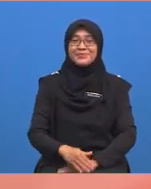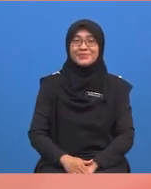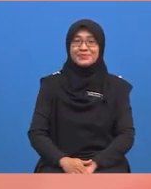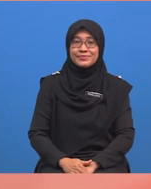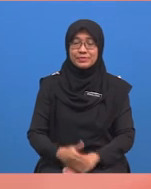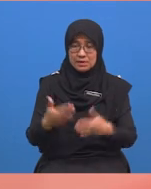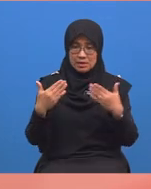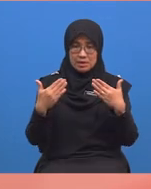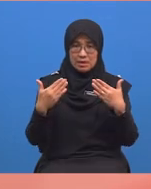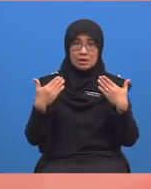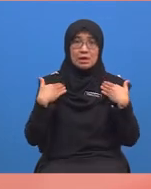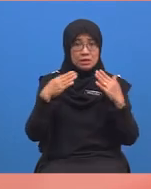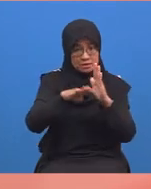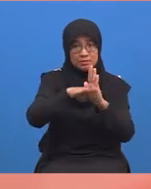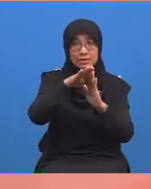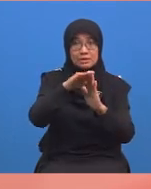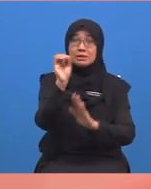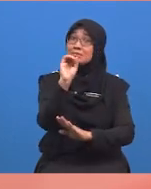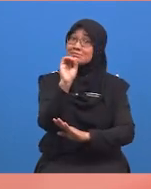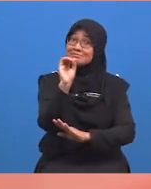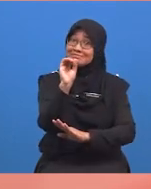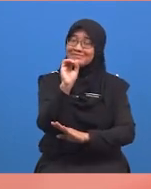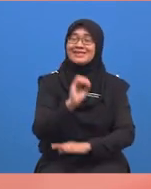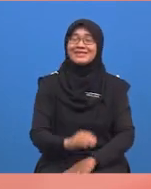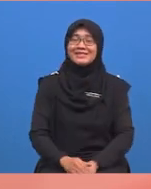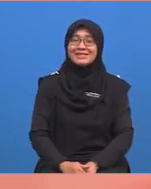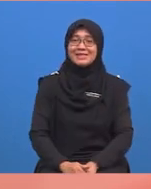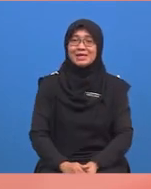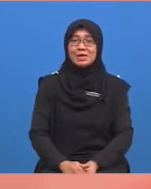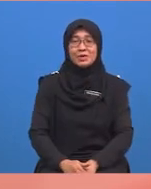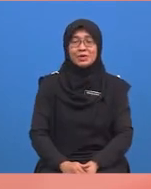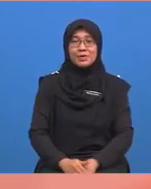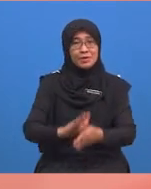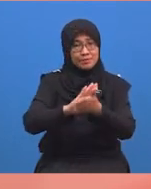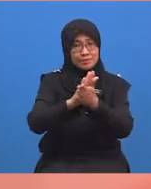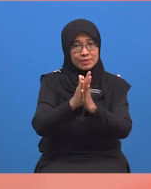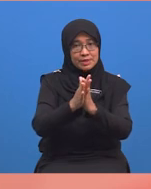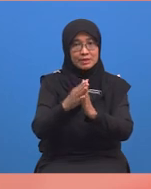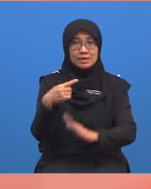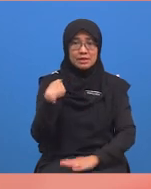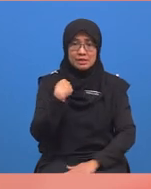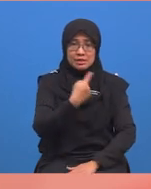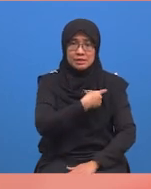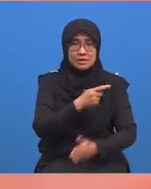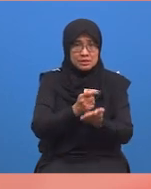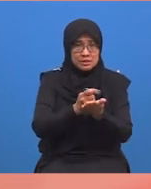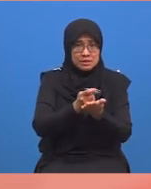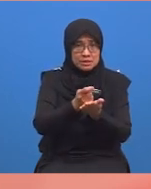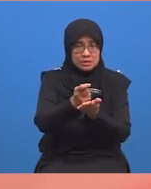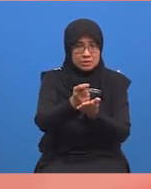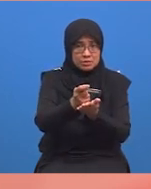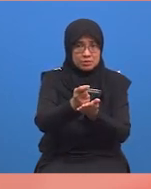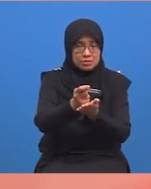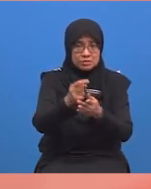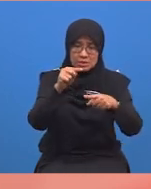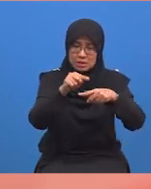baki pada nilai sentimeter, bukan? Oleh itu, kita akan teruskan dengan membahagi